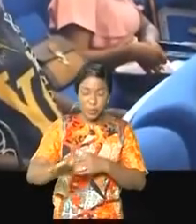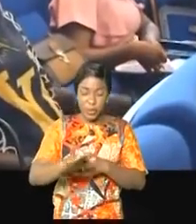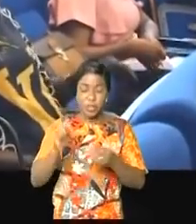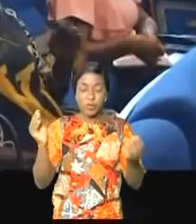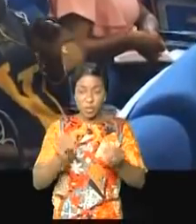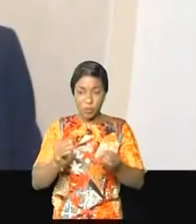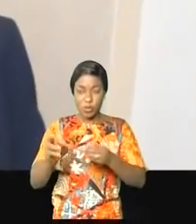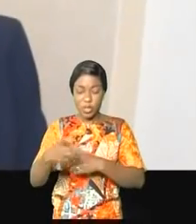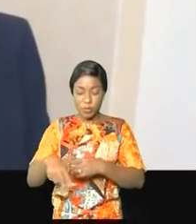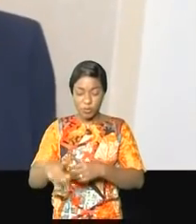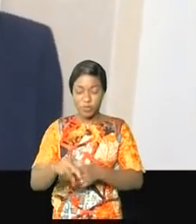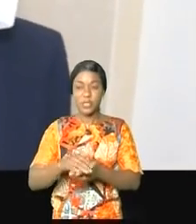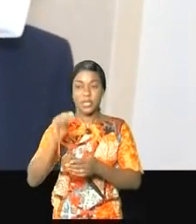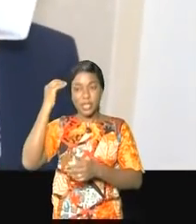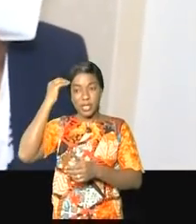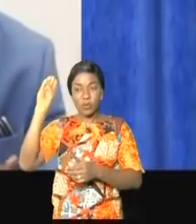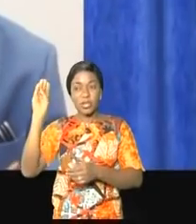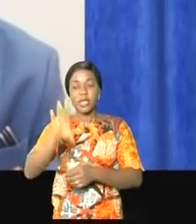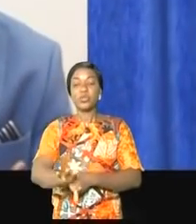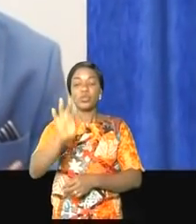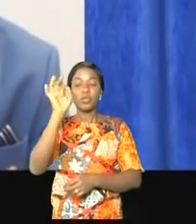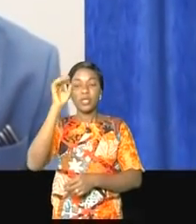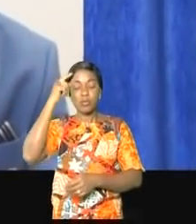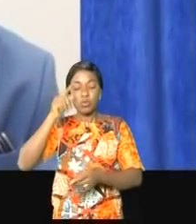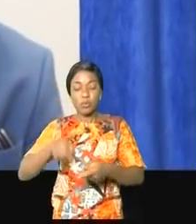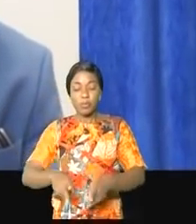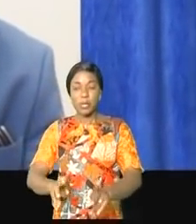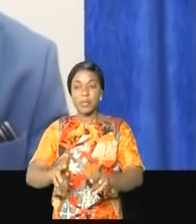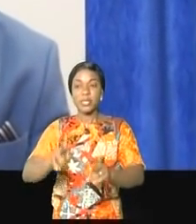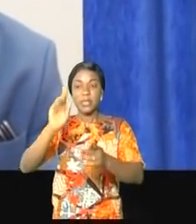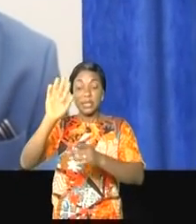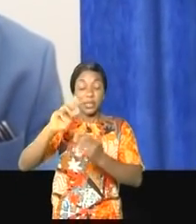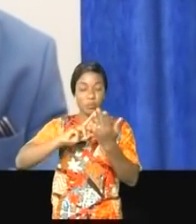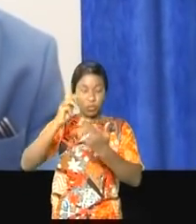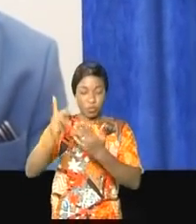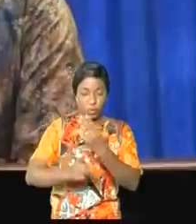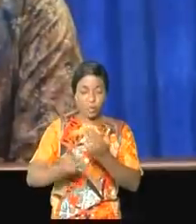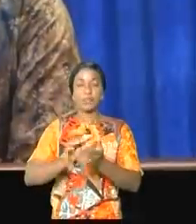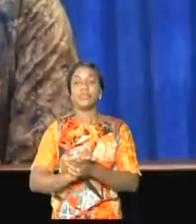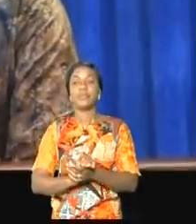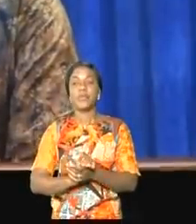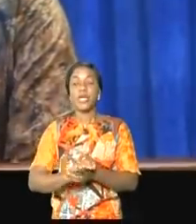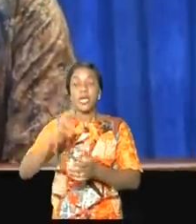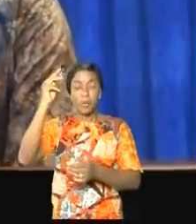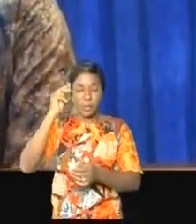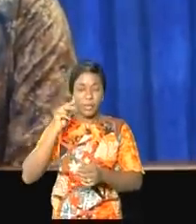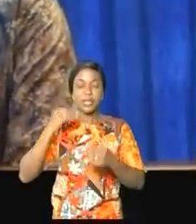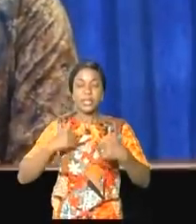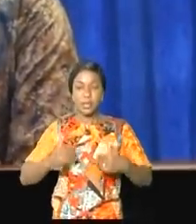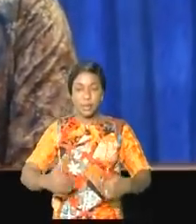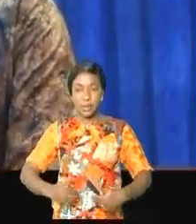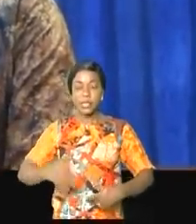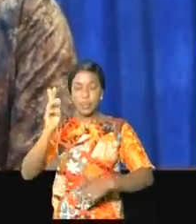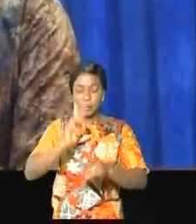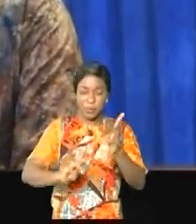ses projets pilotes. Un réseau de distribution composé d'un centre de distribution à Ongi,'est clé. Le ministre de la santé